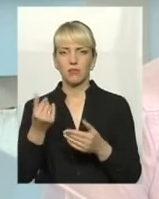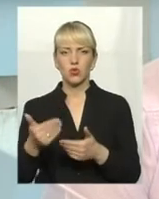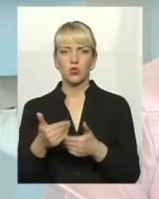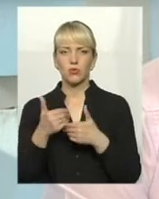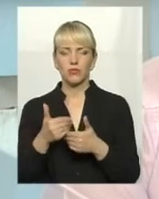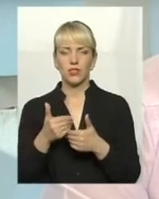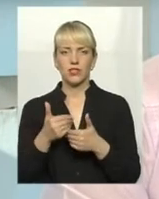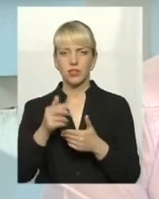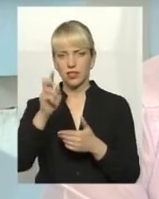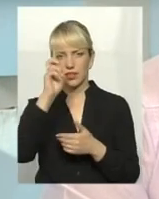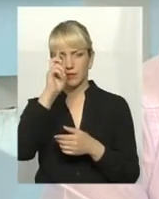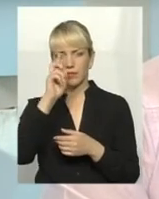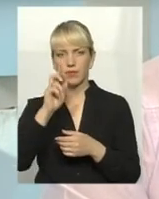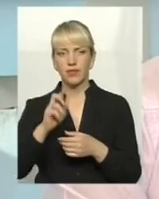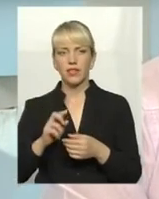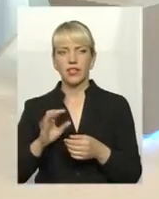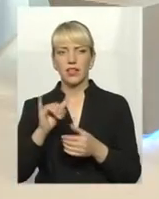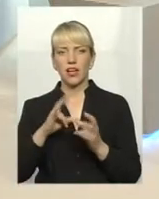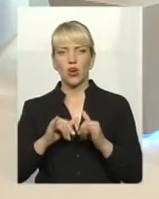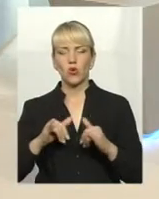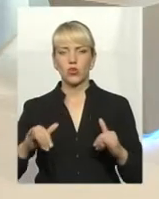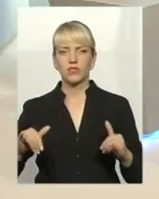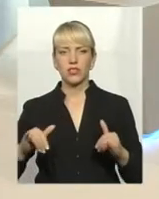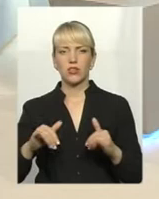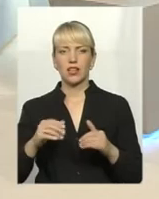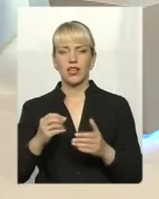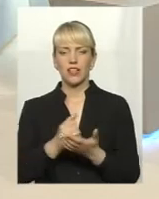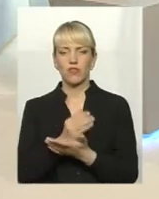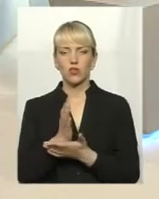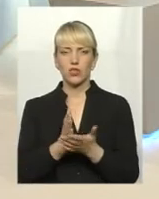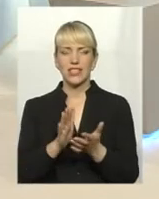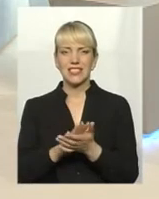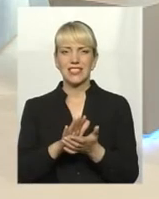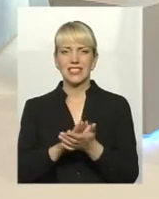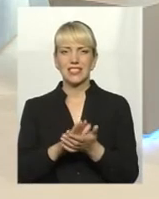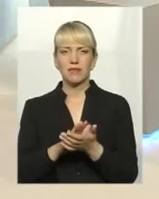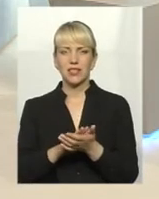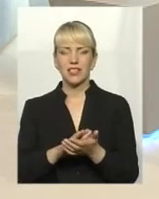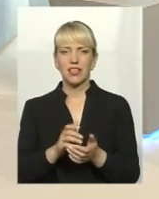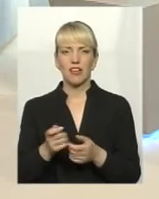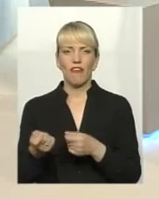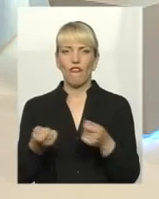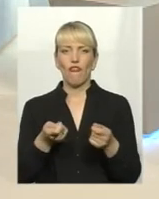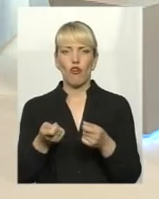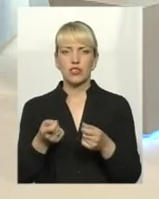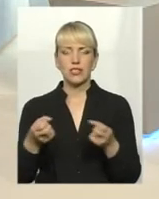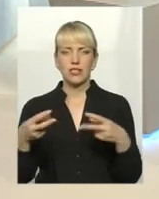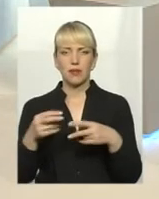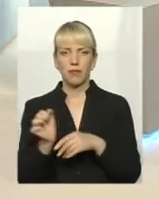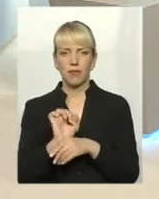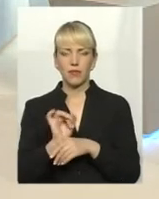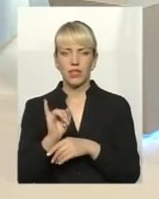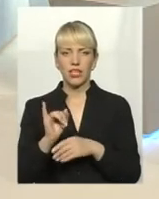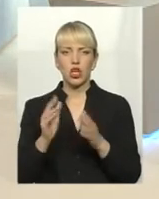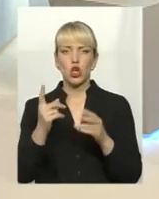на розвиток інфраструктури, сміттєвоз і 100 контейнерів до сміттєвозу. То